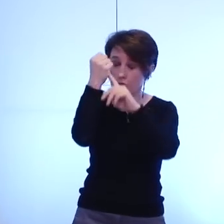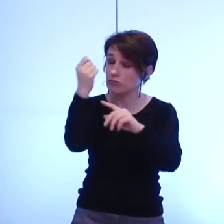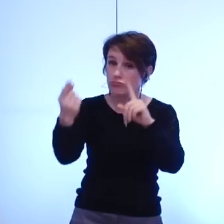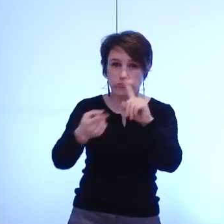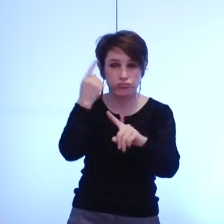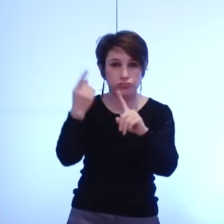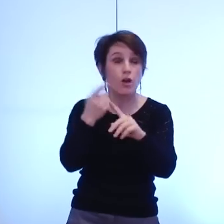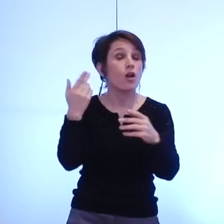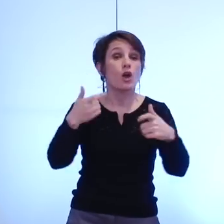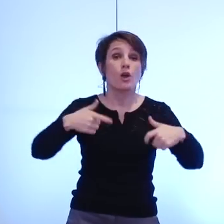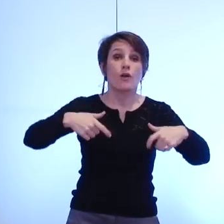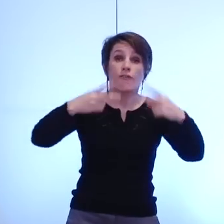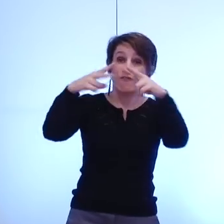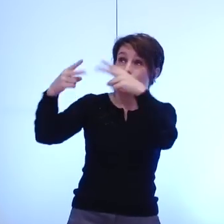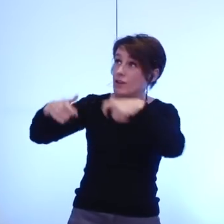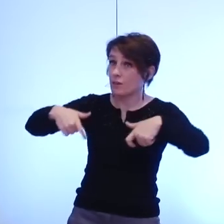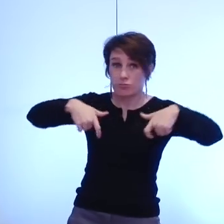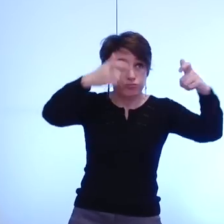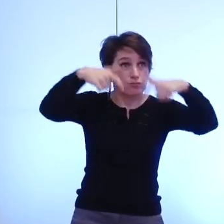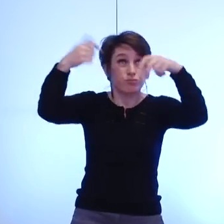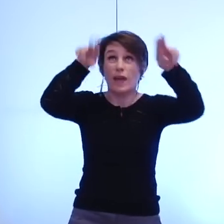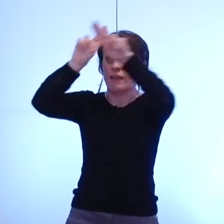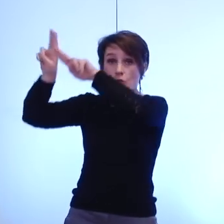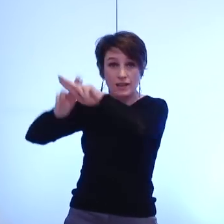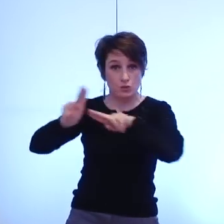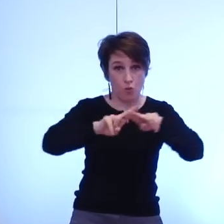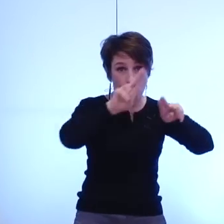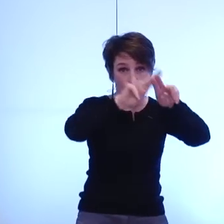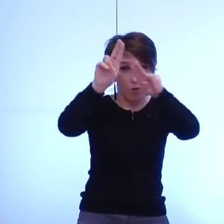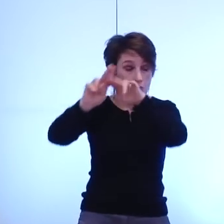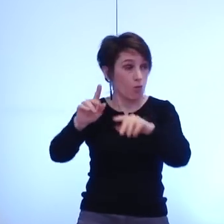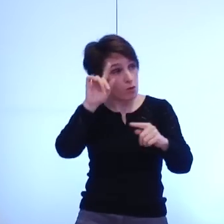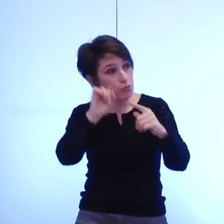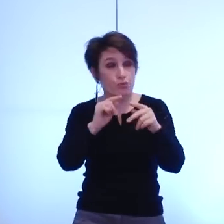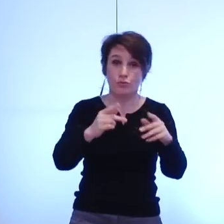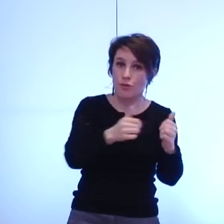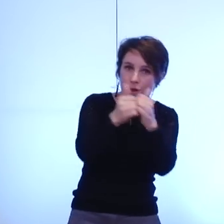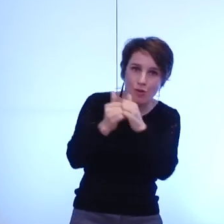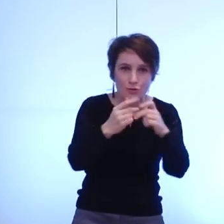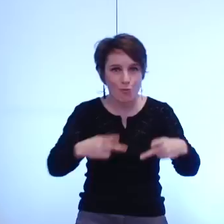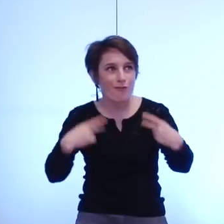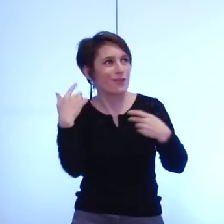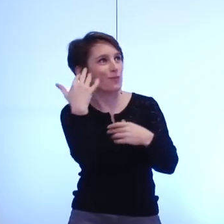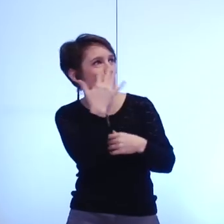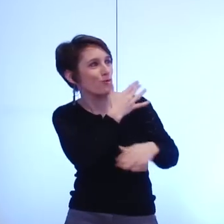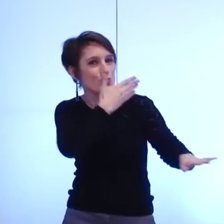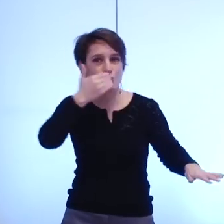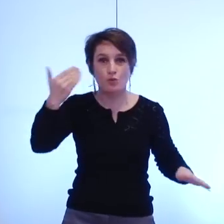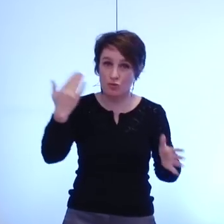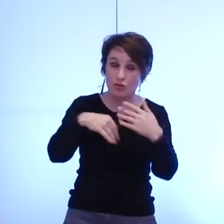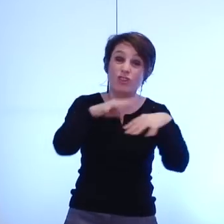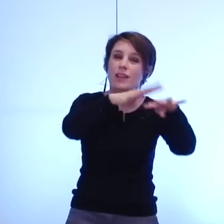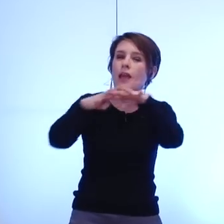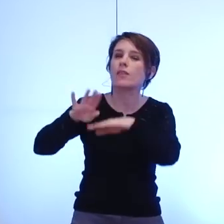rénovation urbaine permettre un mieux vivre ensemble dans un certain nombre de quartiers de cette